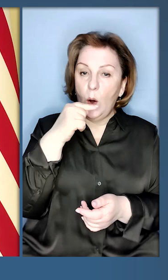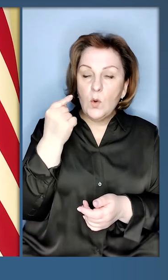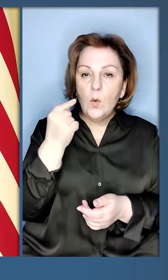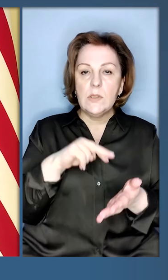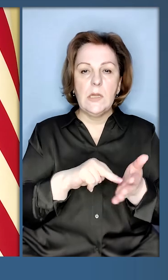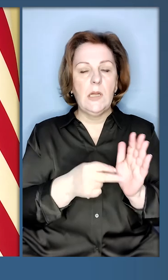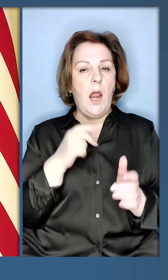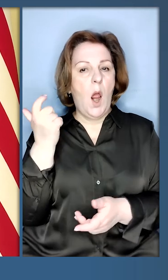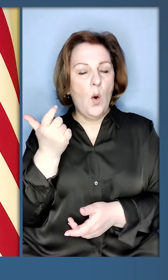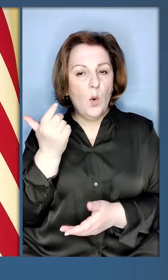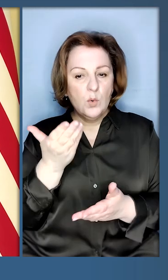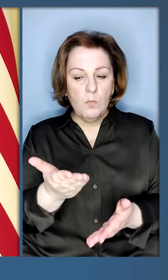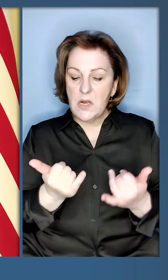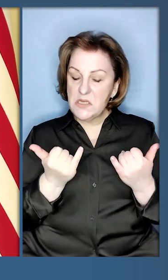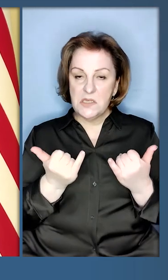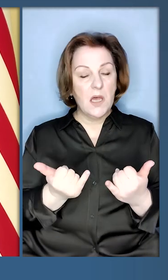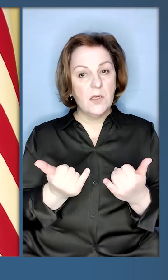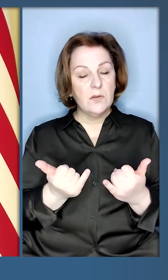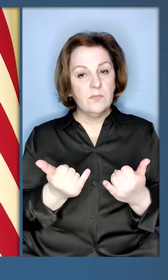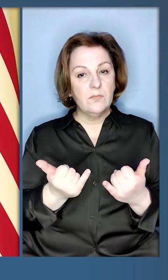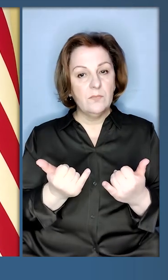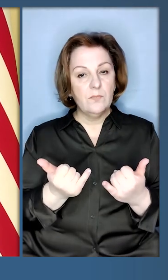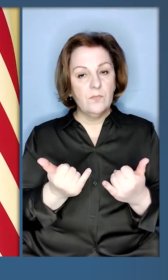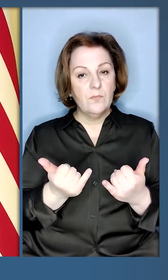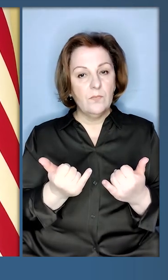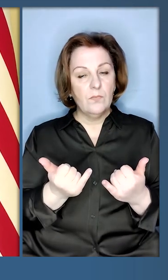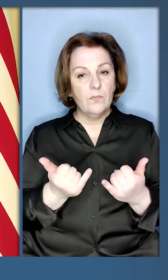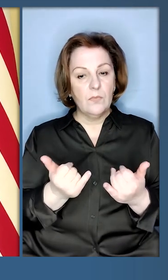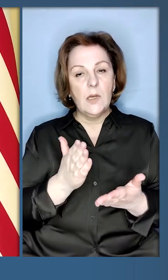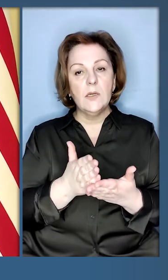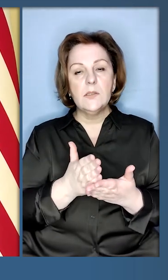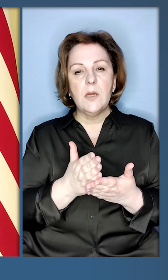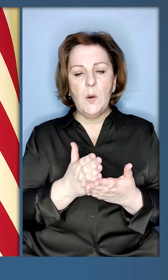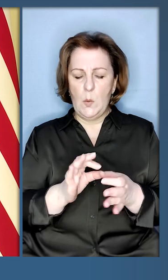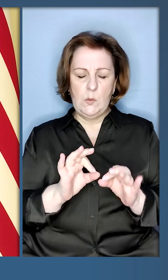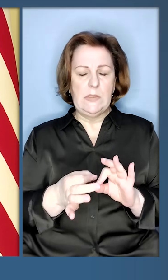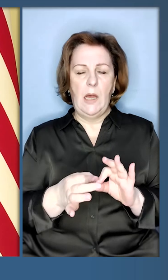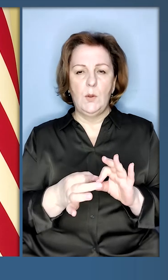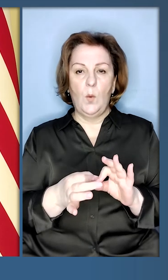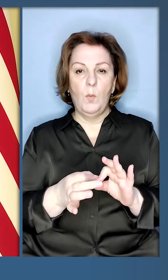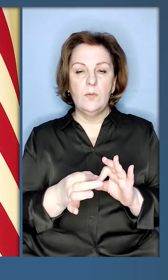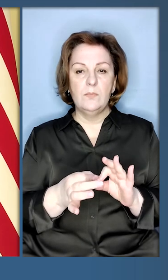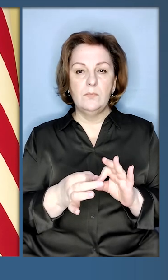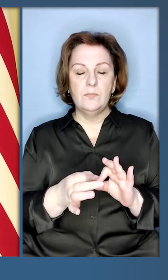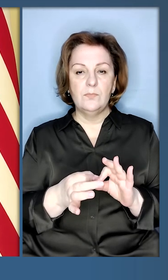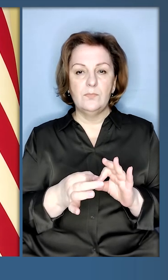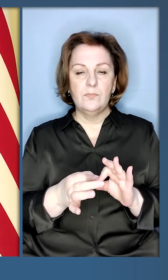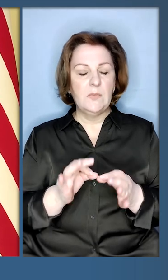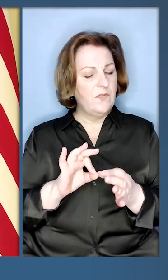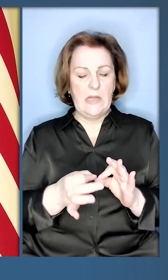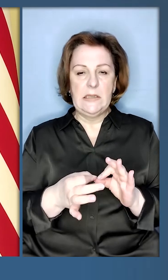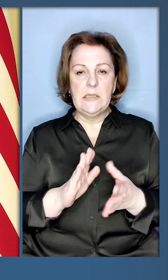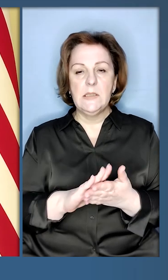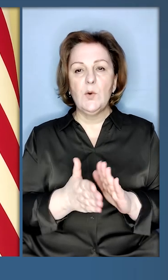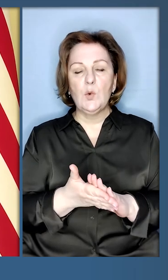економіка зараз знаходиться у складній